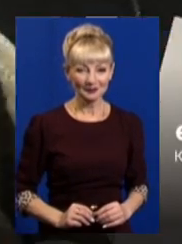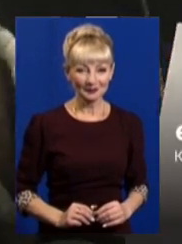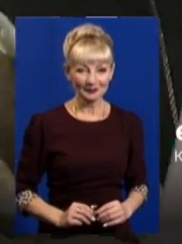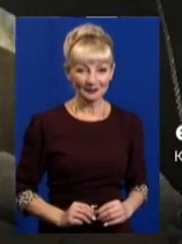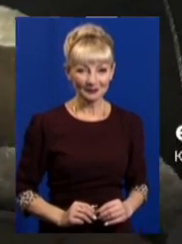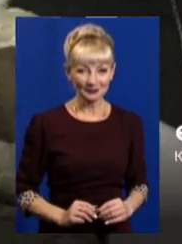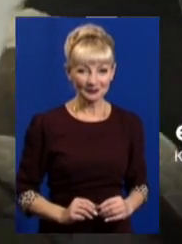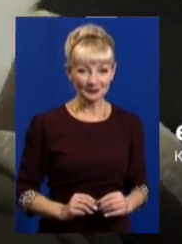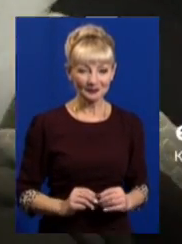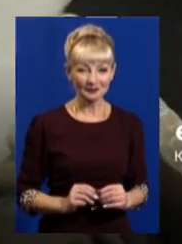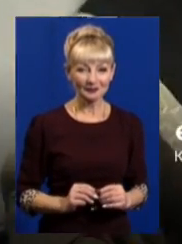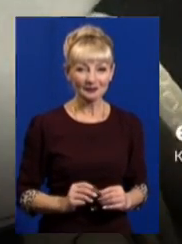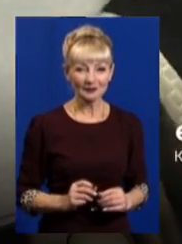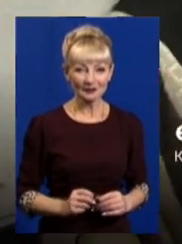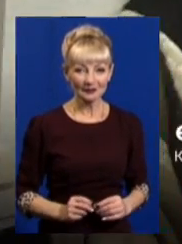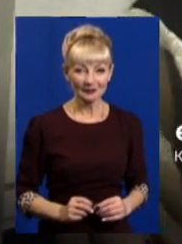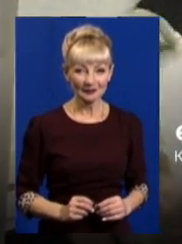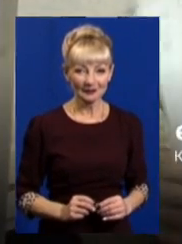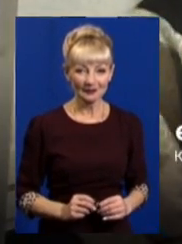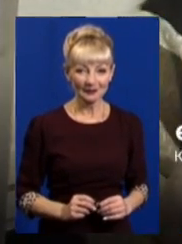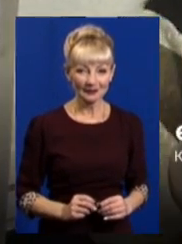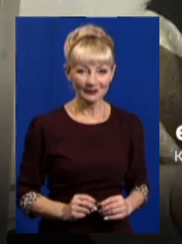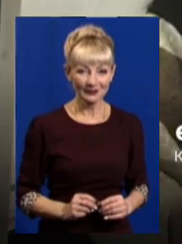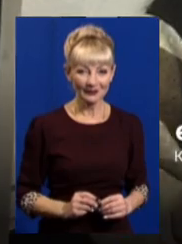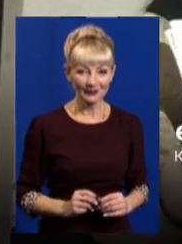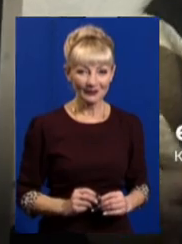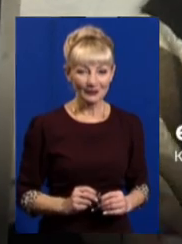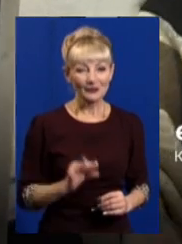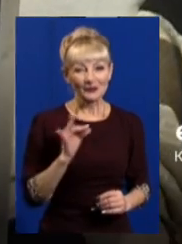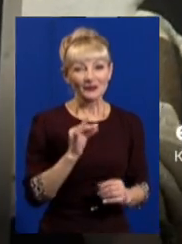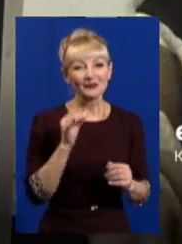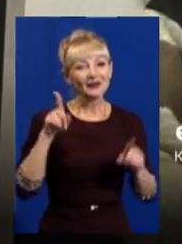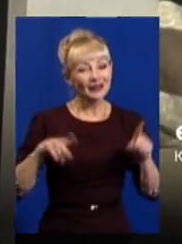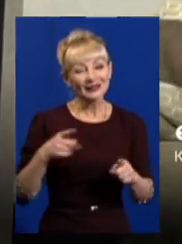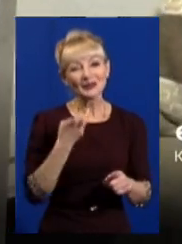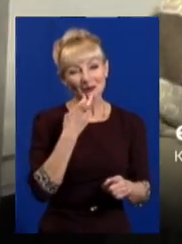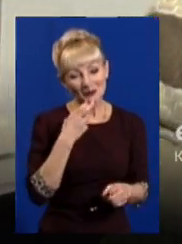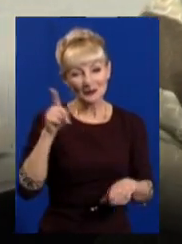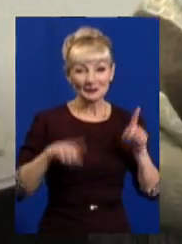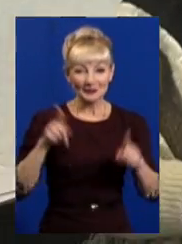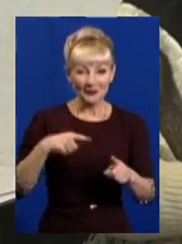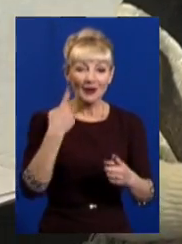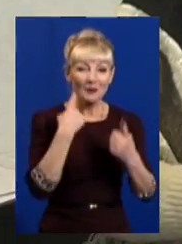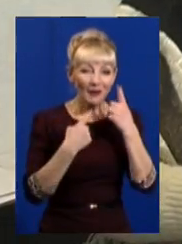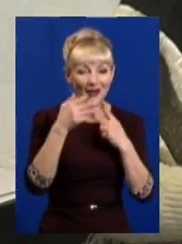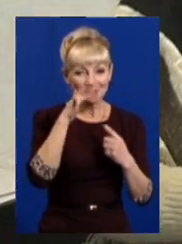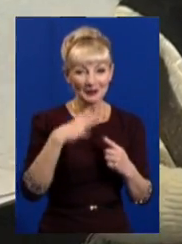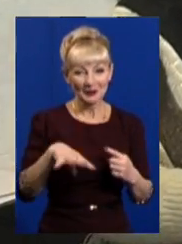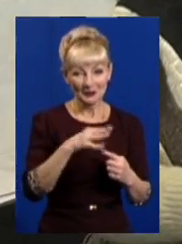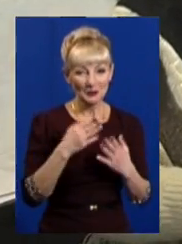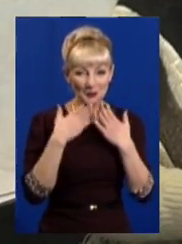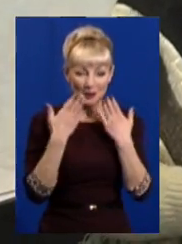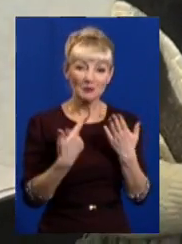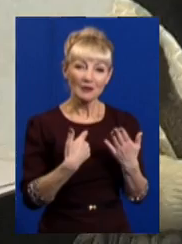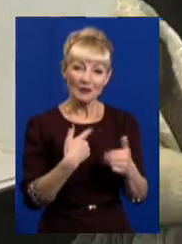Оце іноді ми тут сміємося, іноді плачемо, коли все це читаємо. Мене звуть